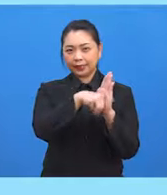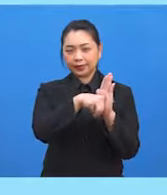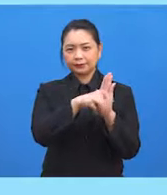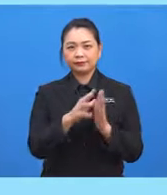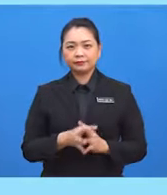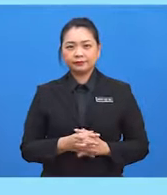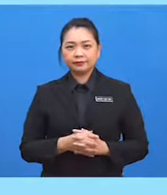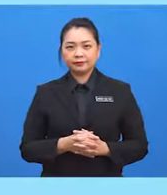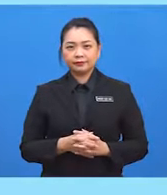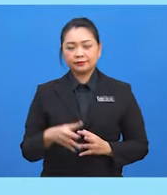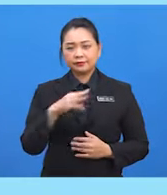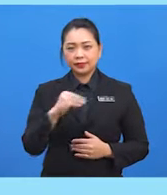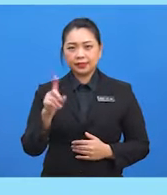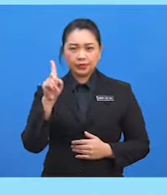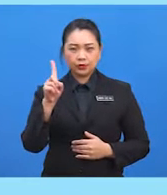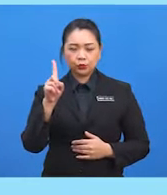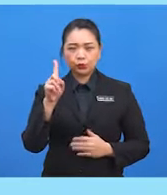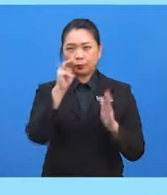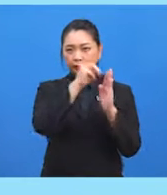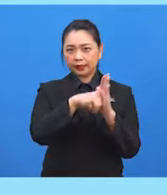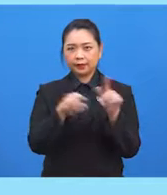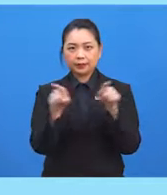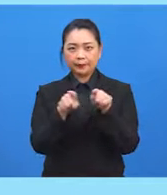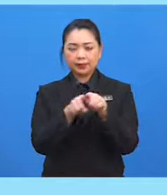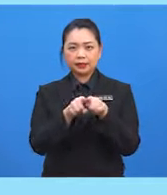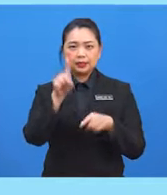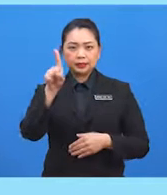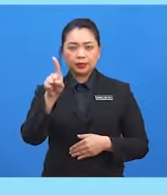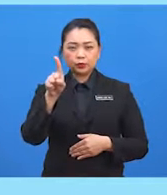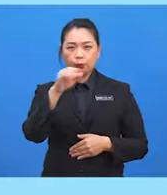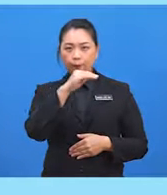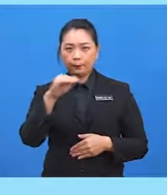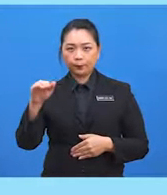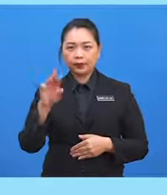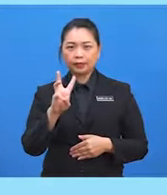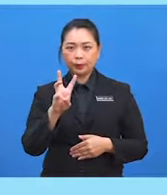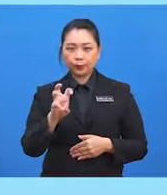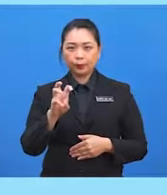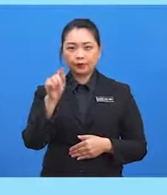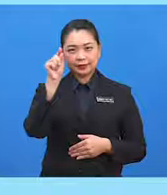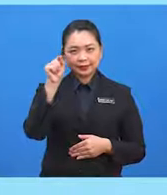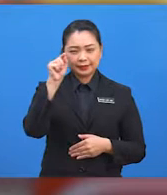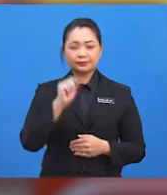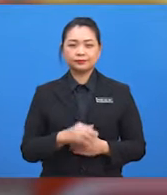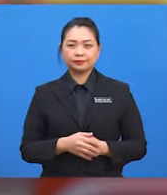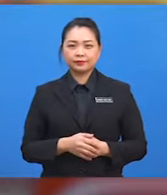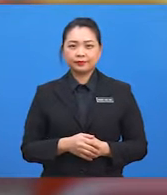dan 1 minit sama dengan 1 per 60 darjah.